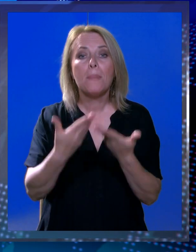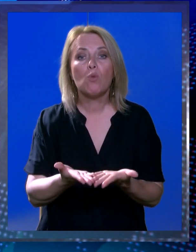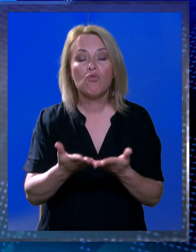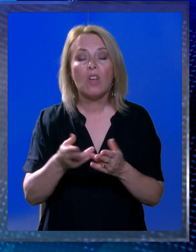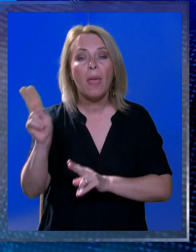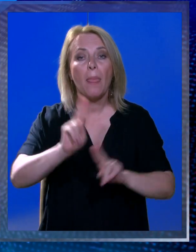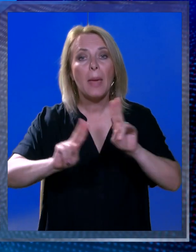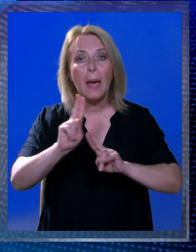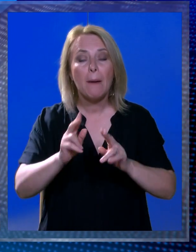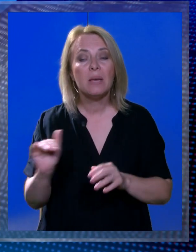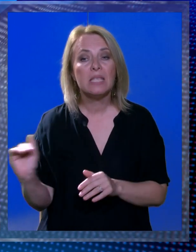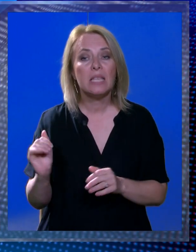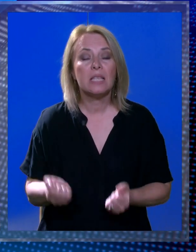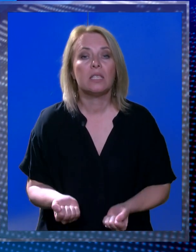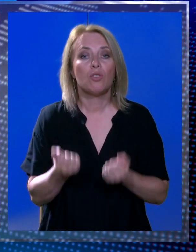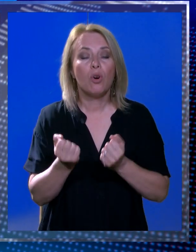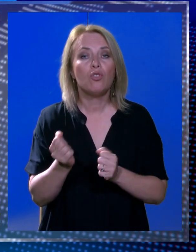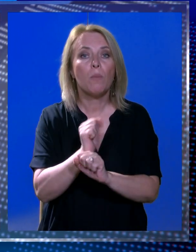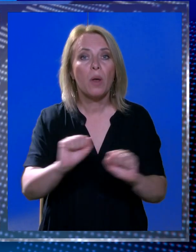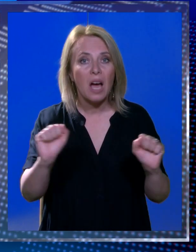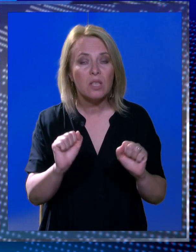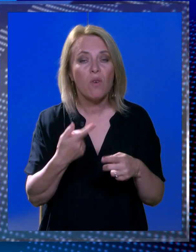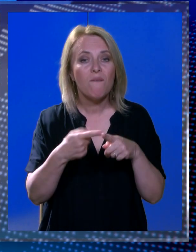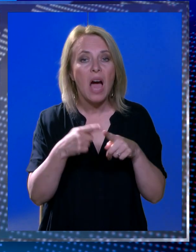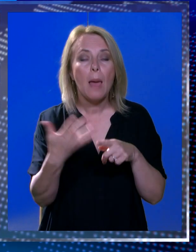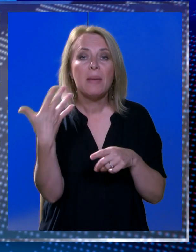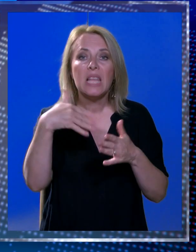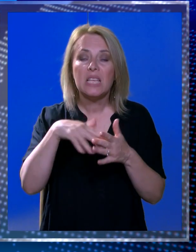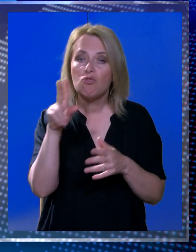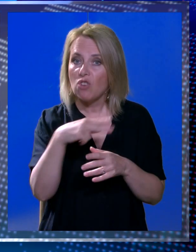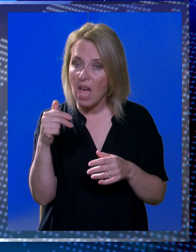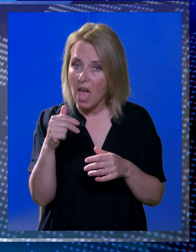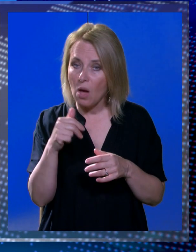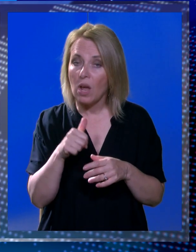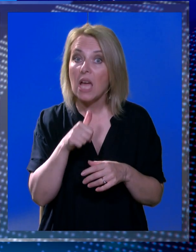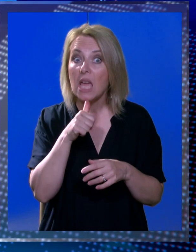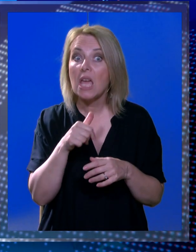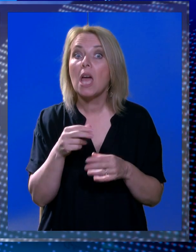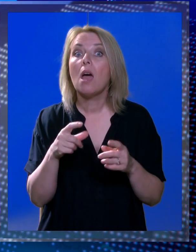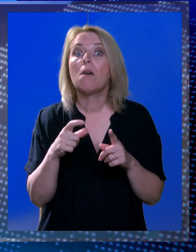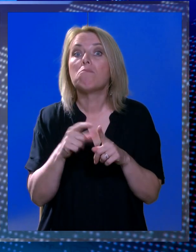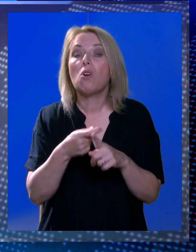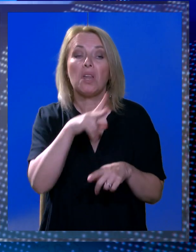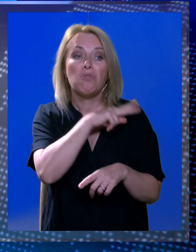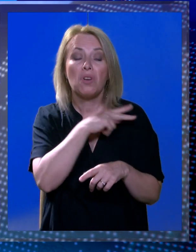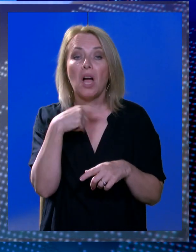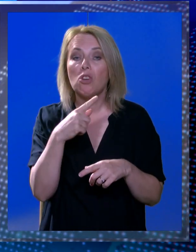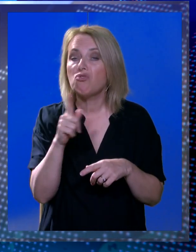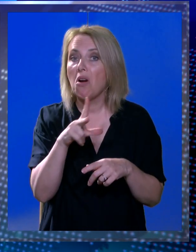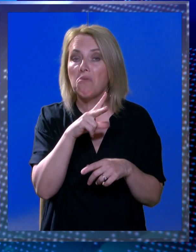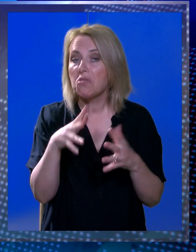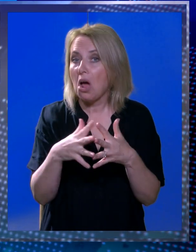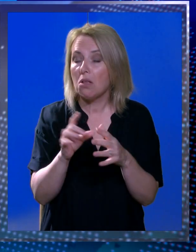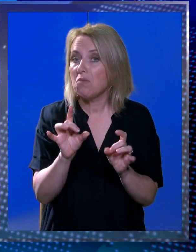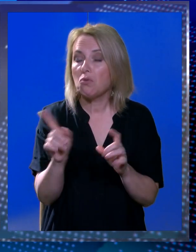terapije djeci s poteškoćama nedostaje 5000 eura. I dok gradonačelnik Mato Franković piše kako se gradu nitko nije